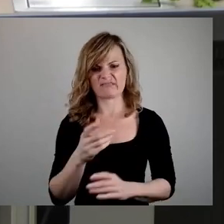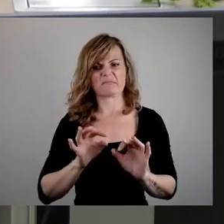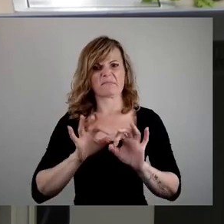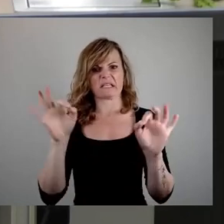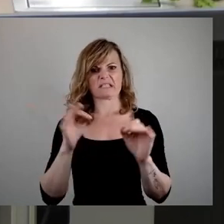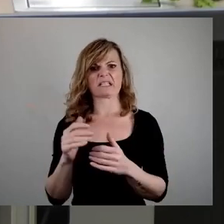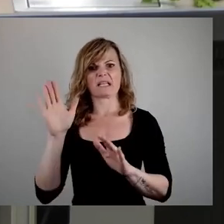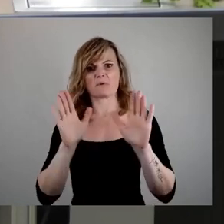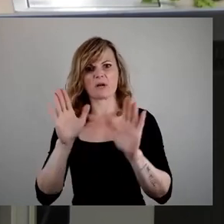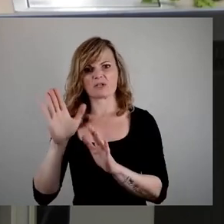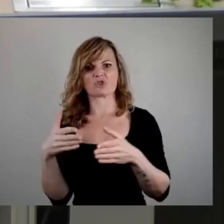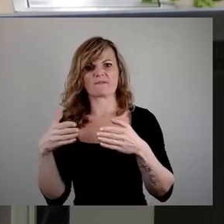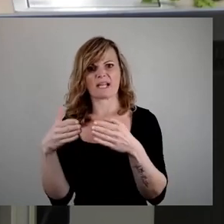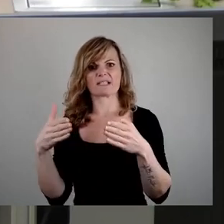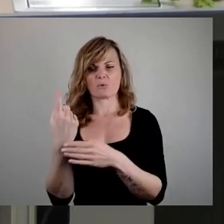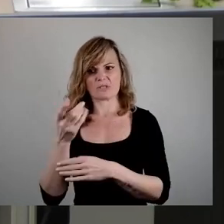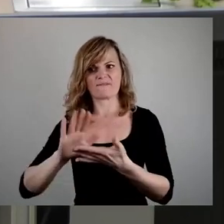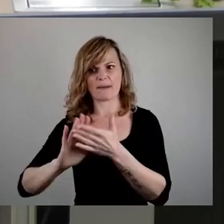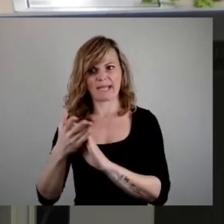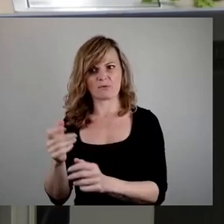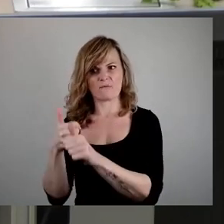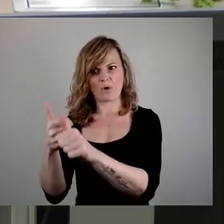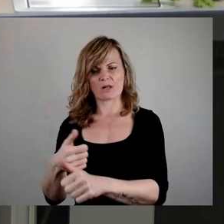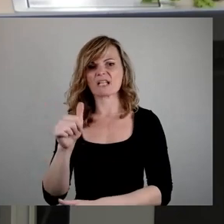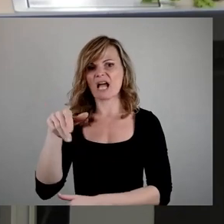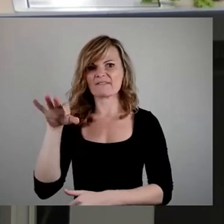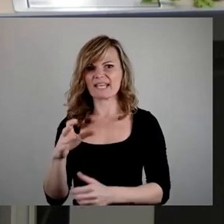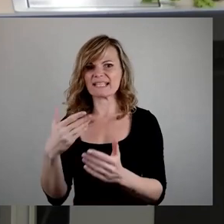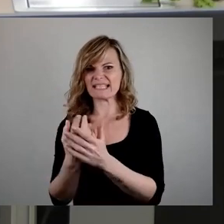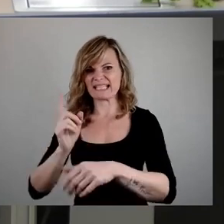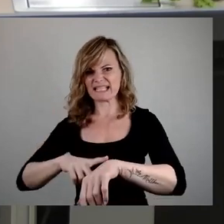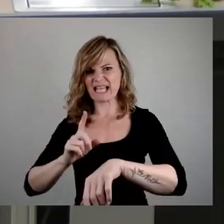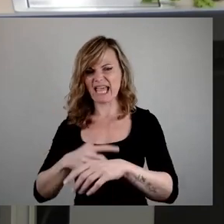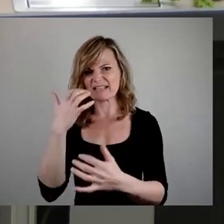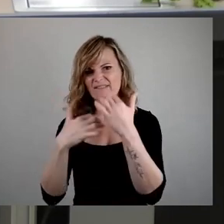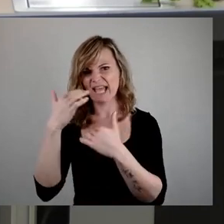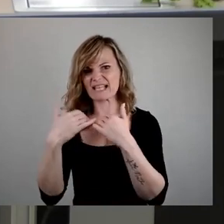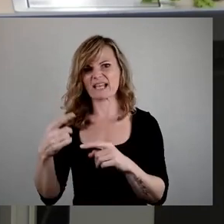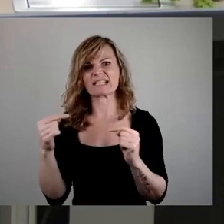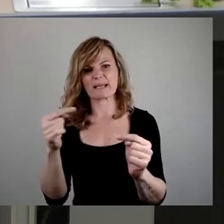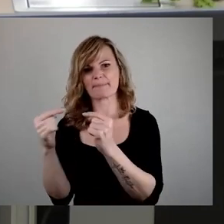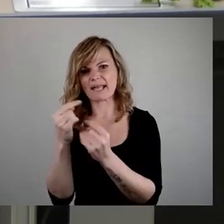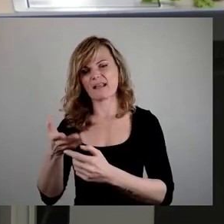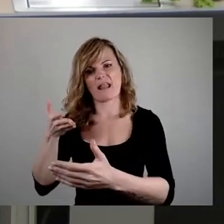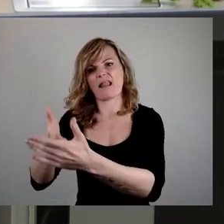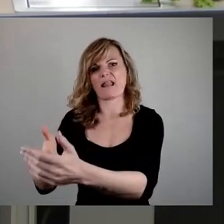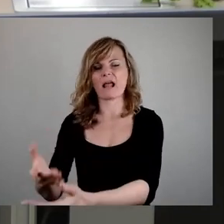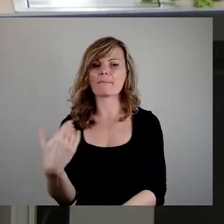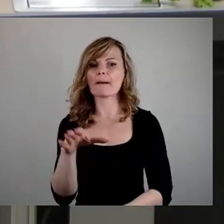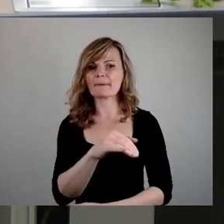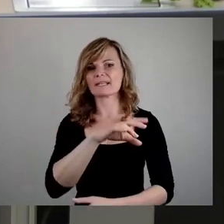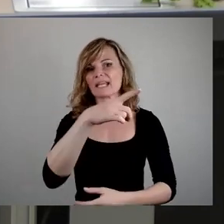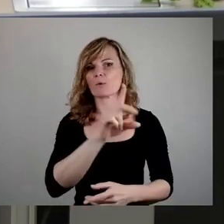hätten sich an die Verabredung gehalten und die AfD mit dieser Zeitfresser-Debatte auflaufen lassen. Aber leider war das mit der CDU nicht zu machen schade.